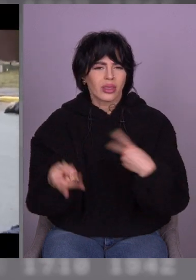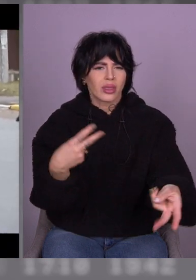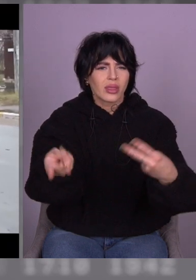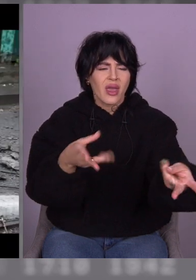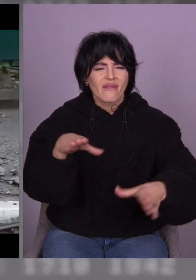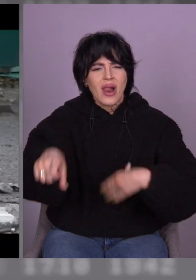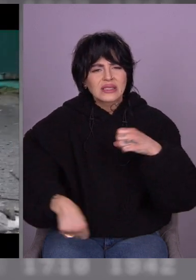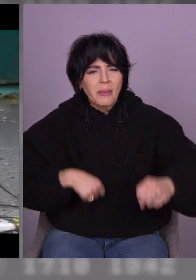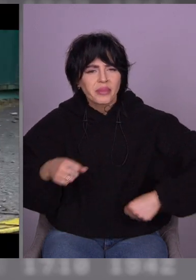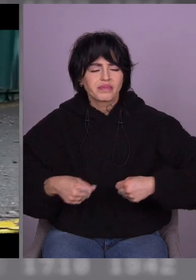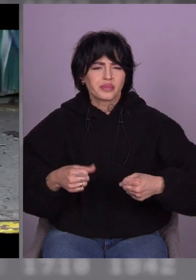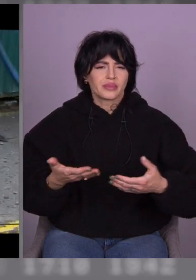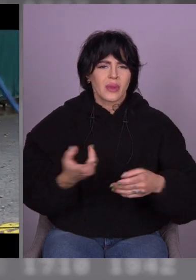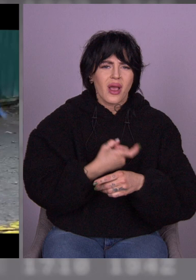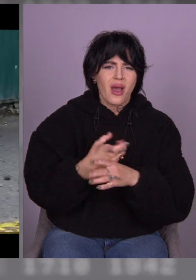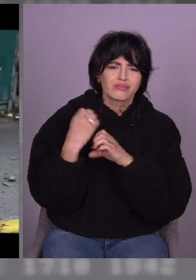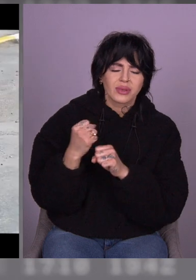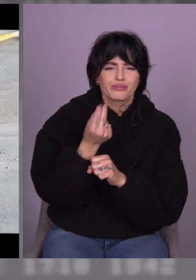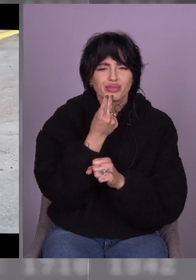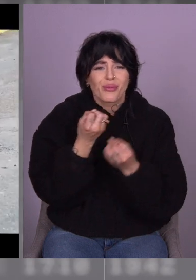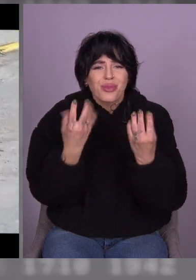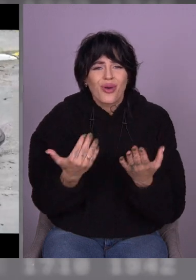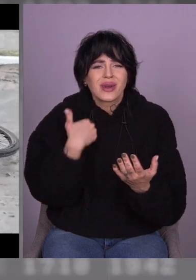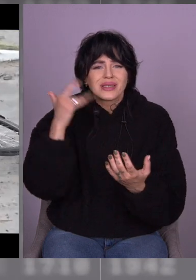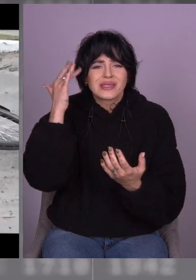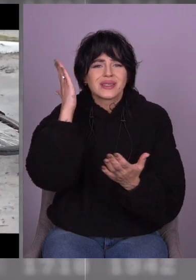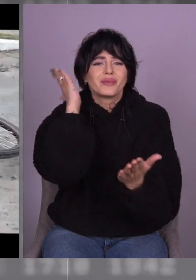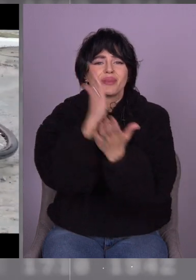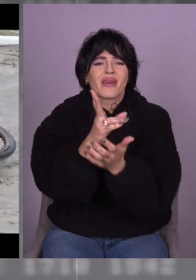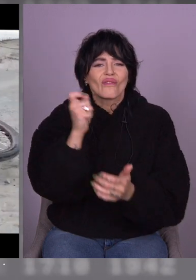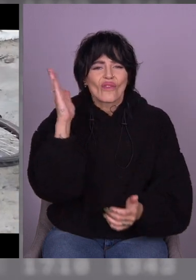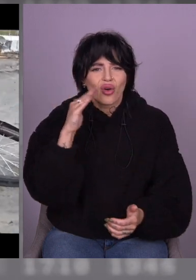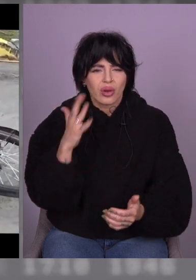велосипедах з картоплею, з гіжою, які просто поїхали за водою.